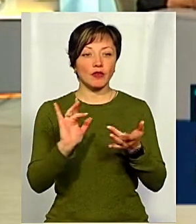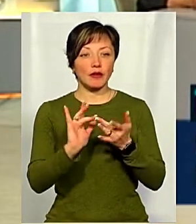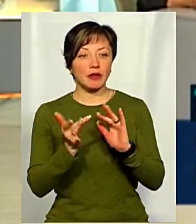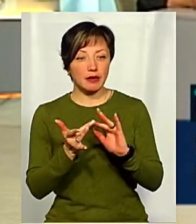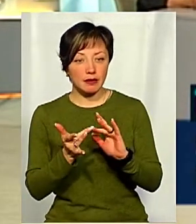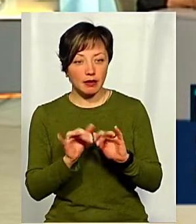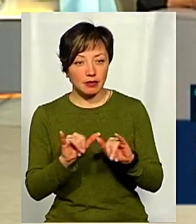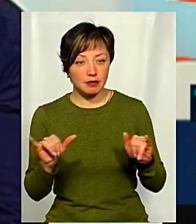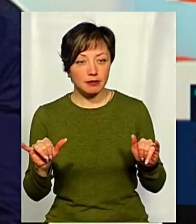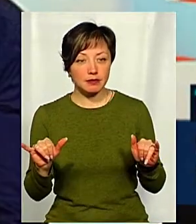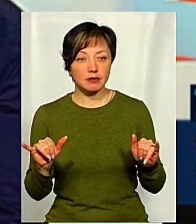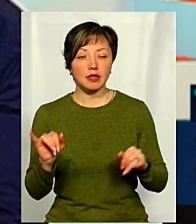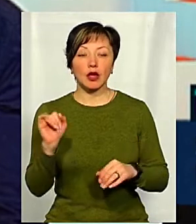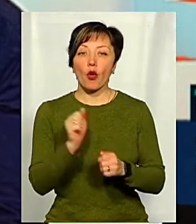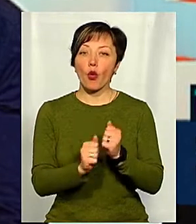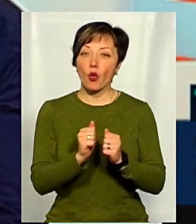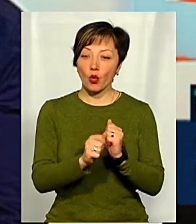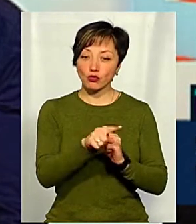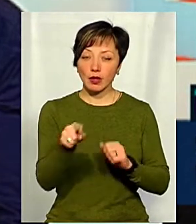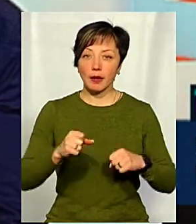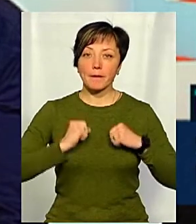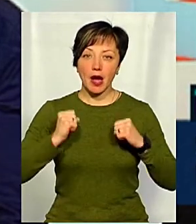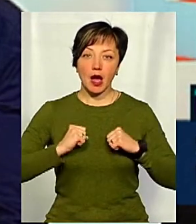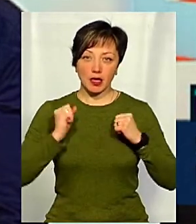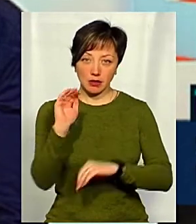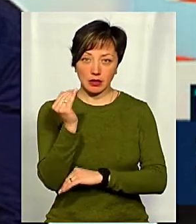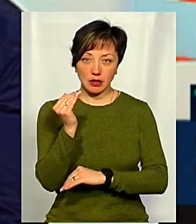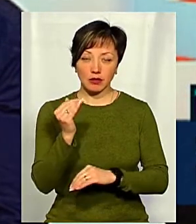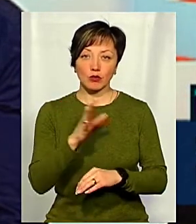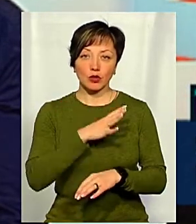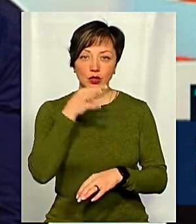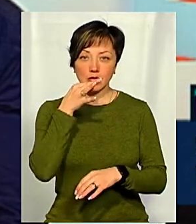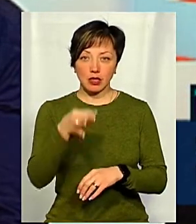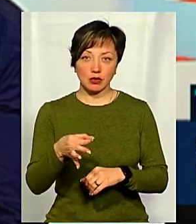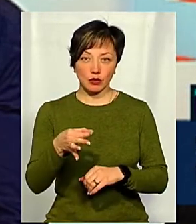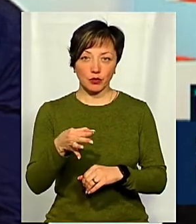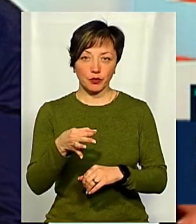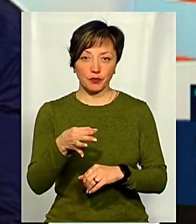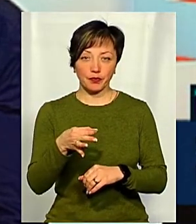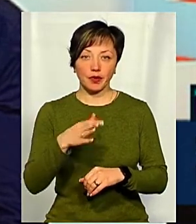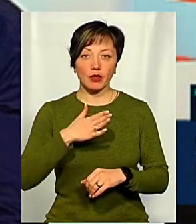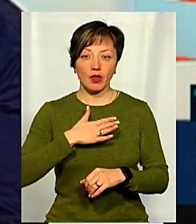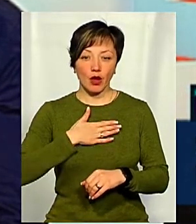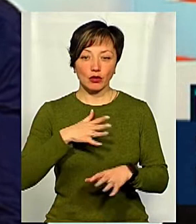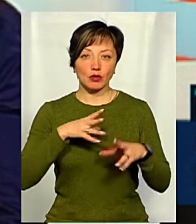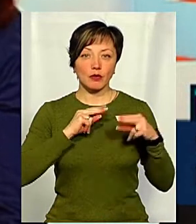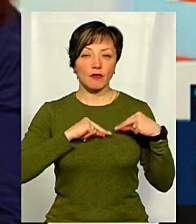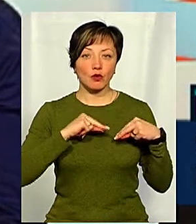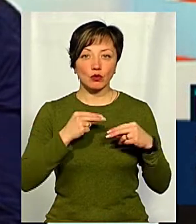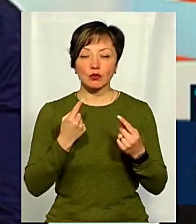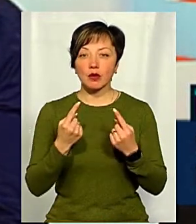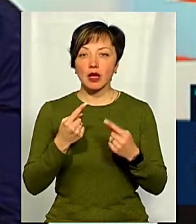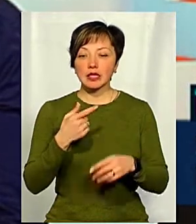соціальних мережах. І кожен намагається підліток, як було сказано нашою співрозмовницею,